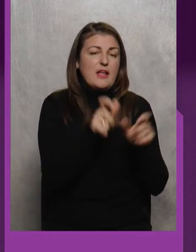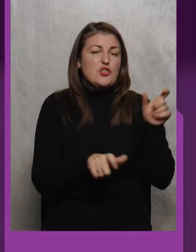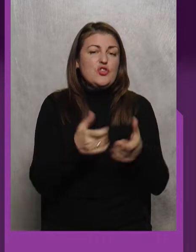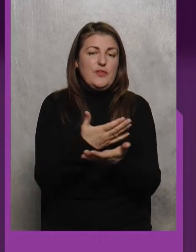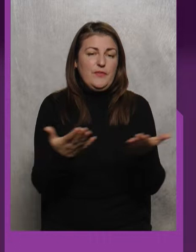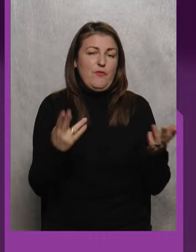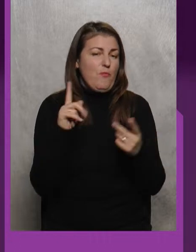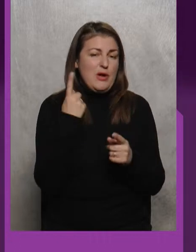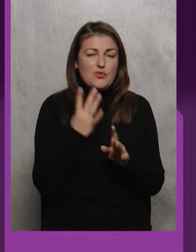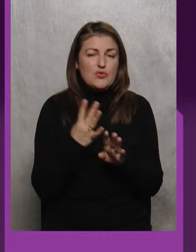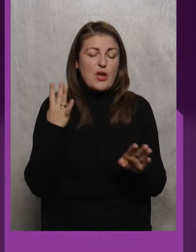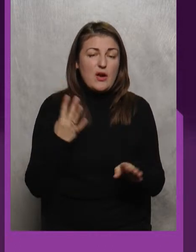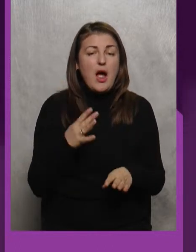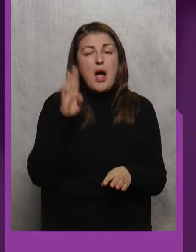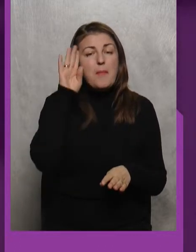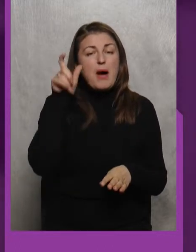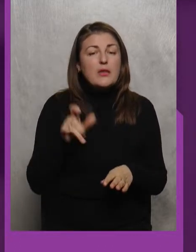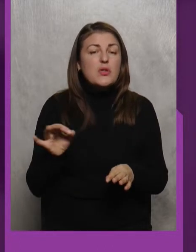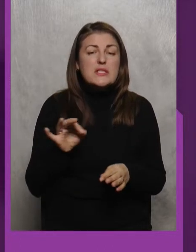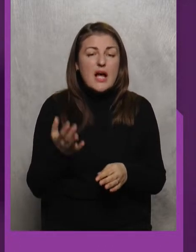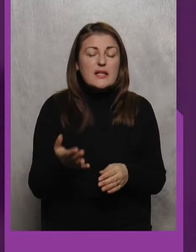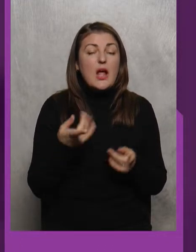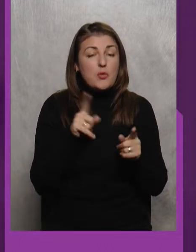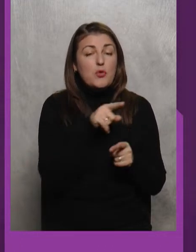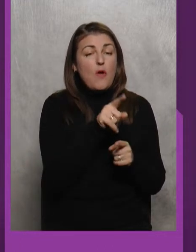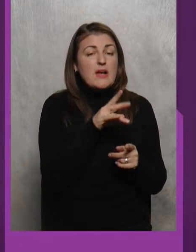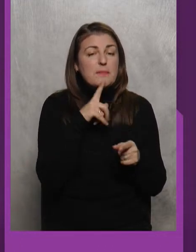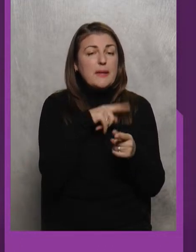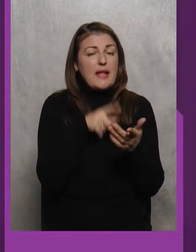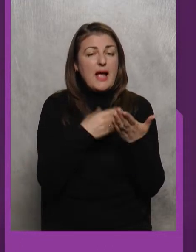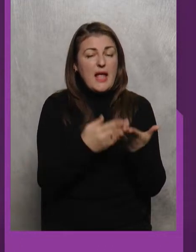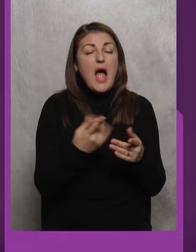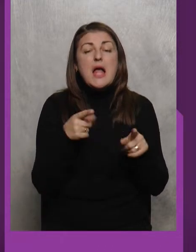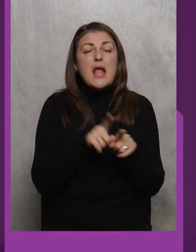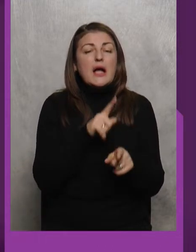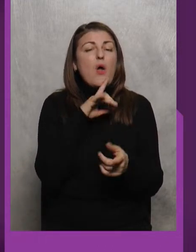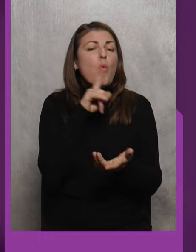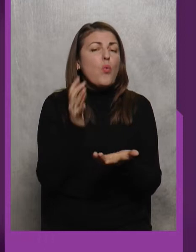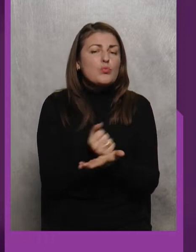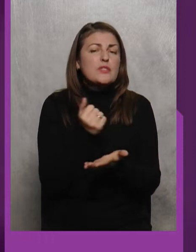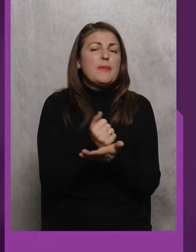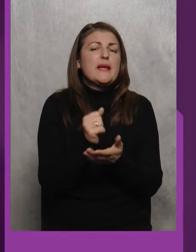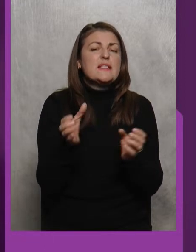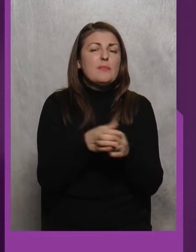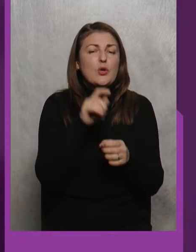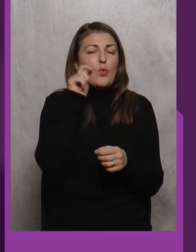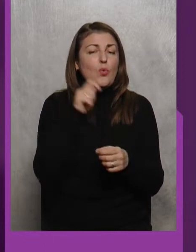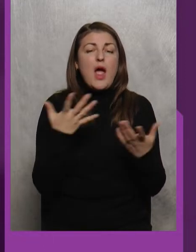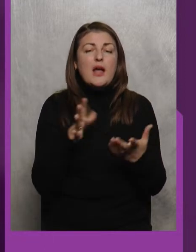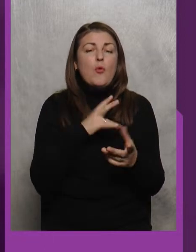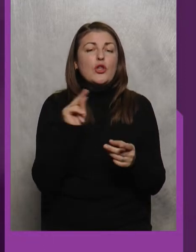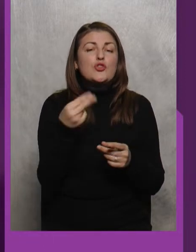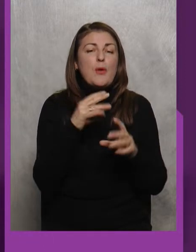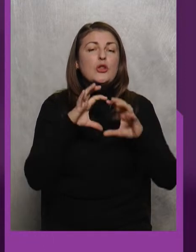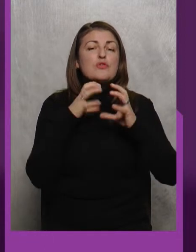Першу чергу Пане Олександре Тому до вас питання Такий успіх Збірної України Який на чемпіонати